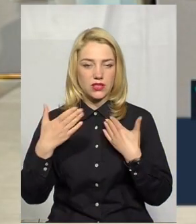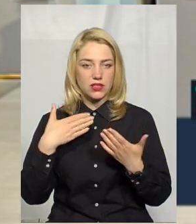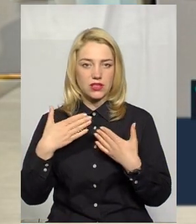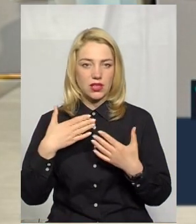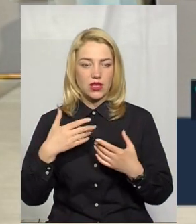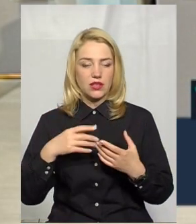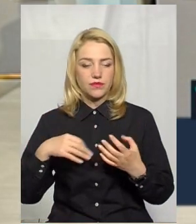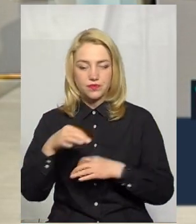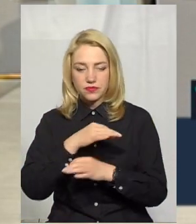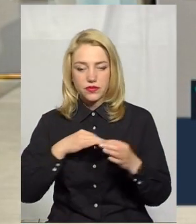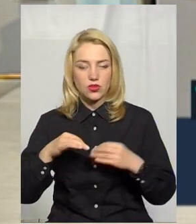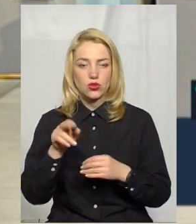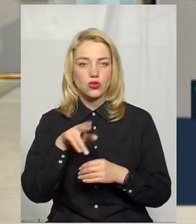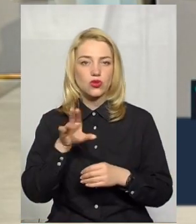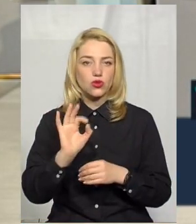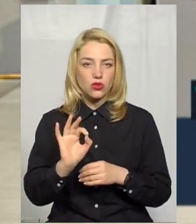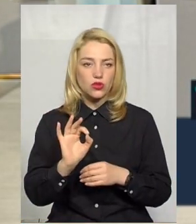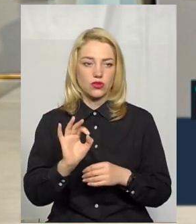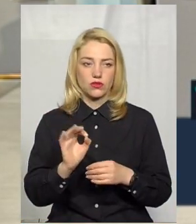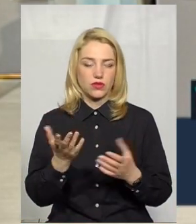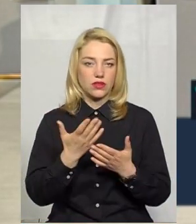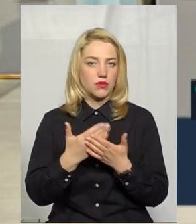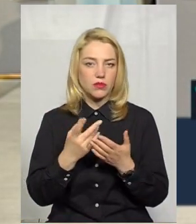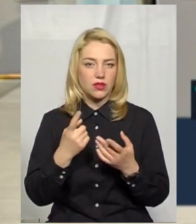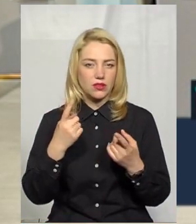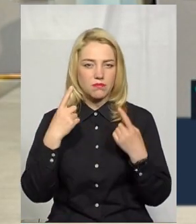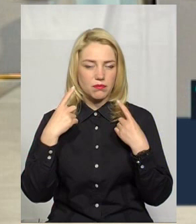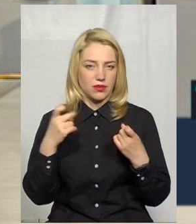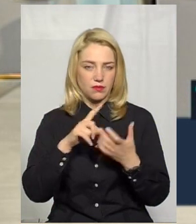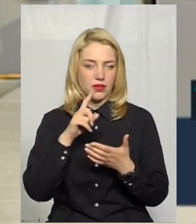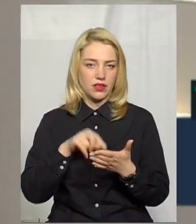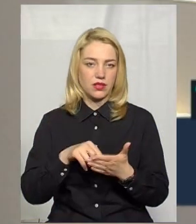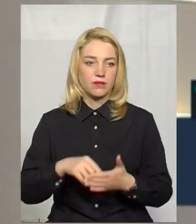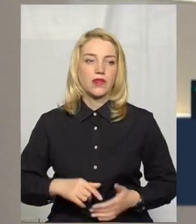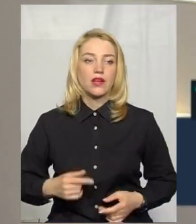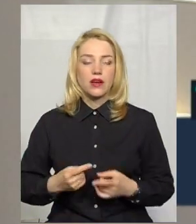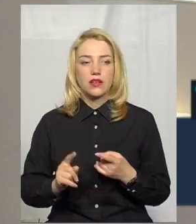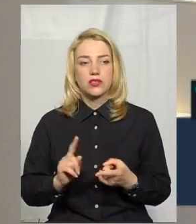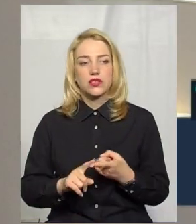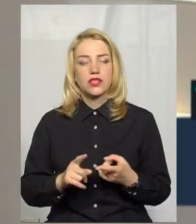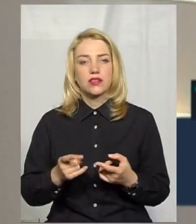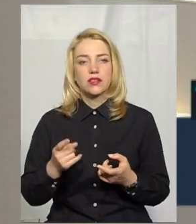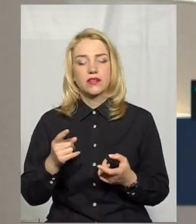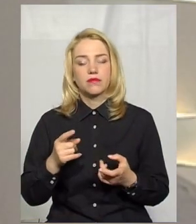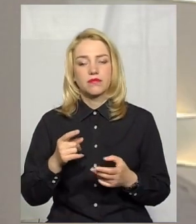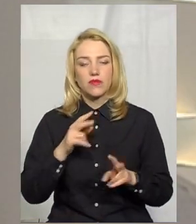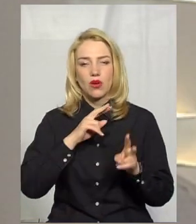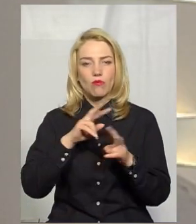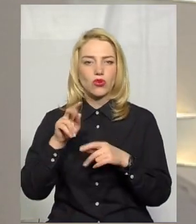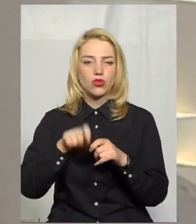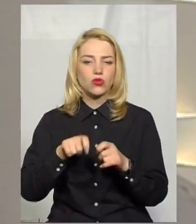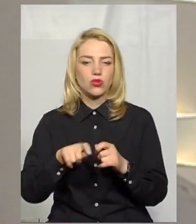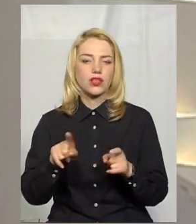стосовно якихось резонансних питань. А оцей моніторинг, він як проходив? Він якимись